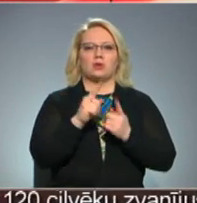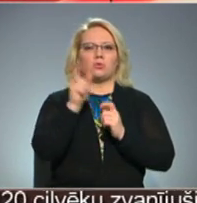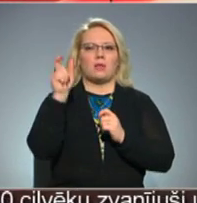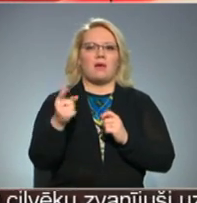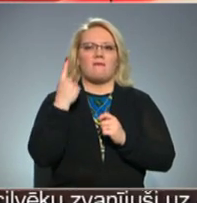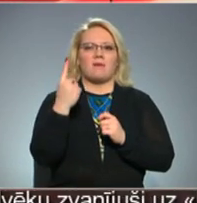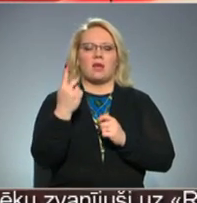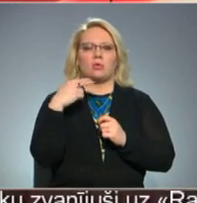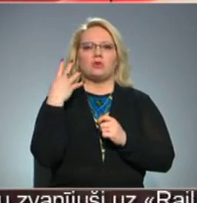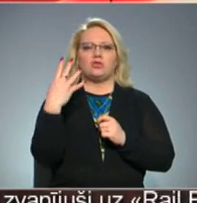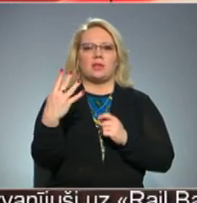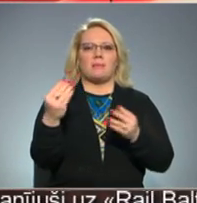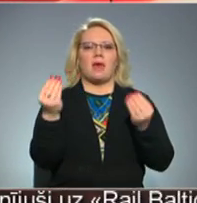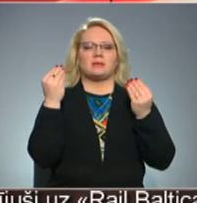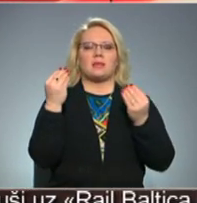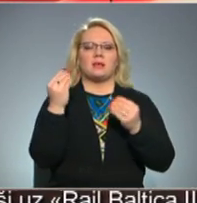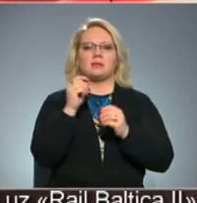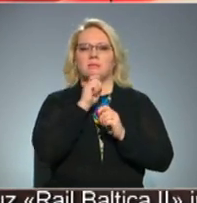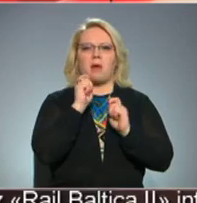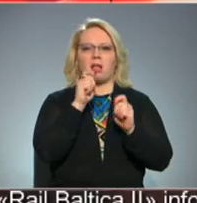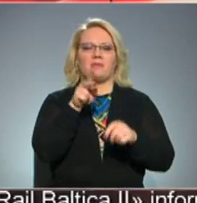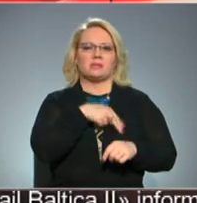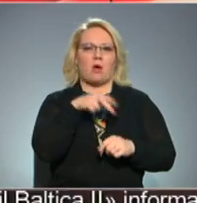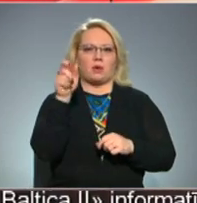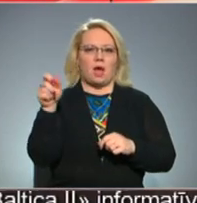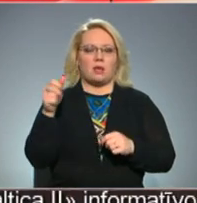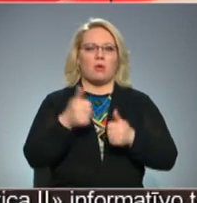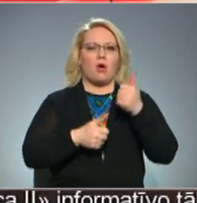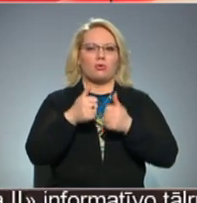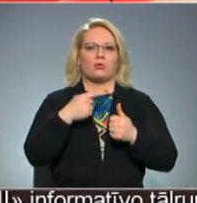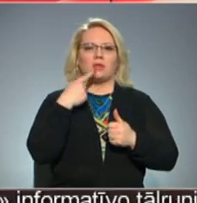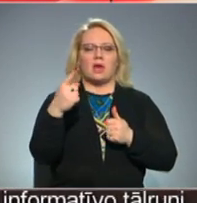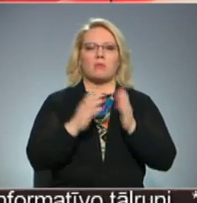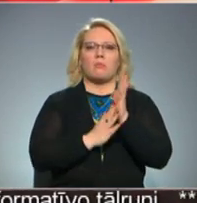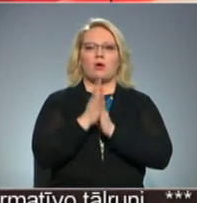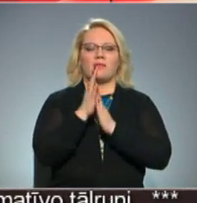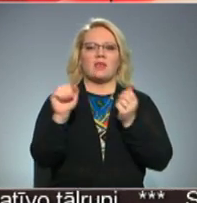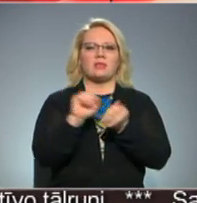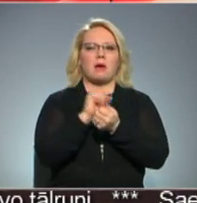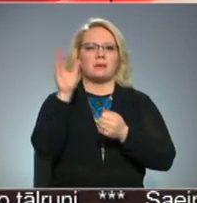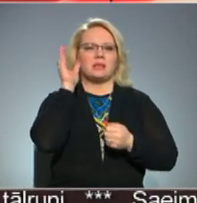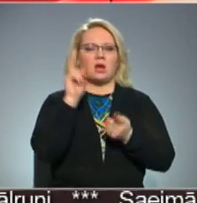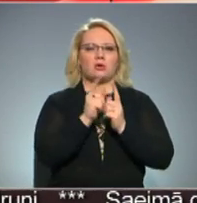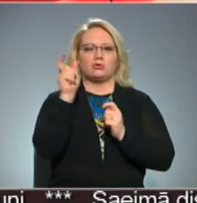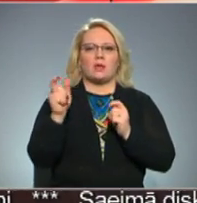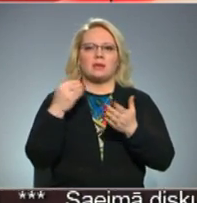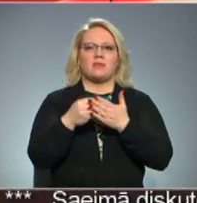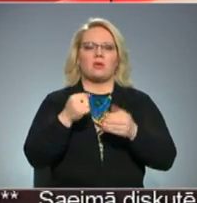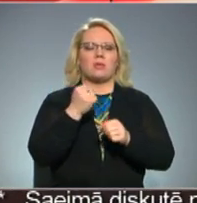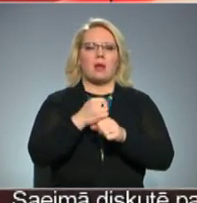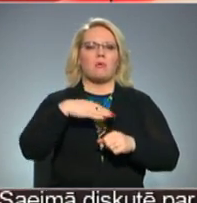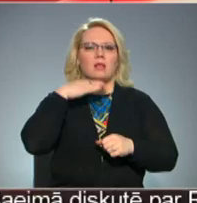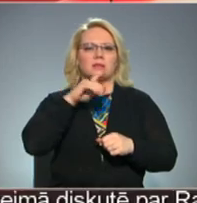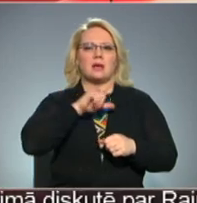arī viena no četriem ekscelents valvs laureātiem. Konkurs, kurā tiek noteikti progresīvākie dabas zinātņu skolotāja izvērtējo darbu klasē,